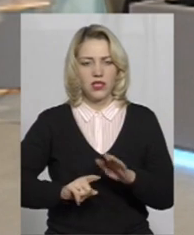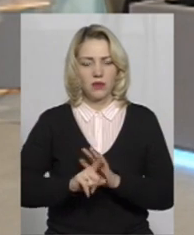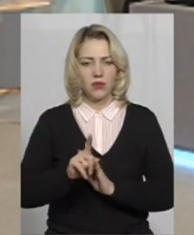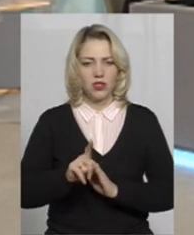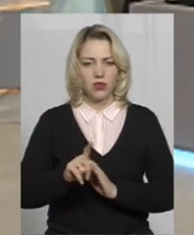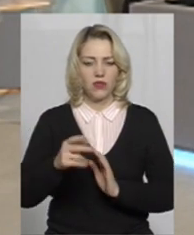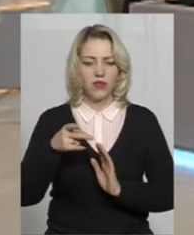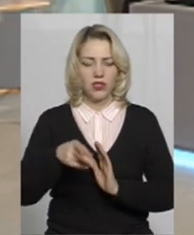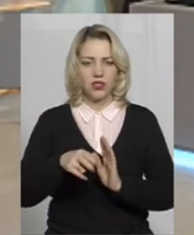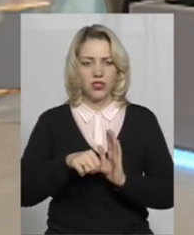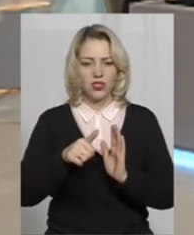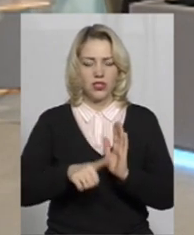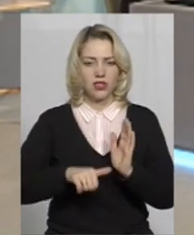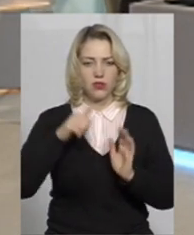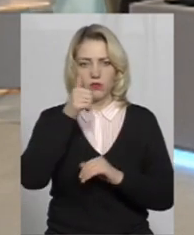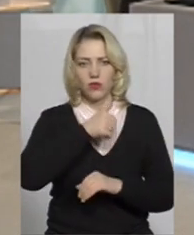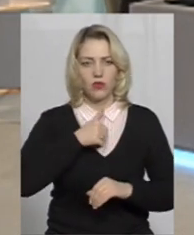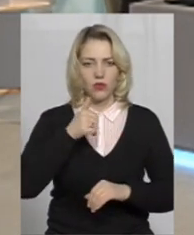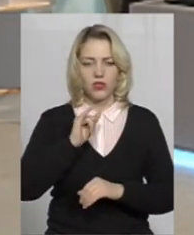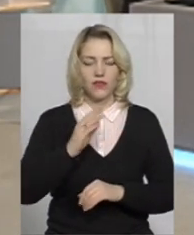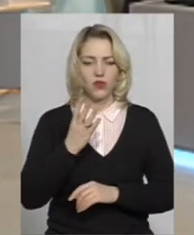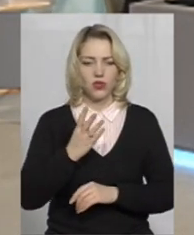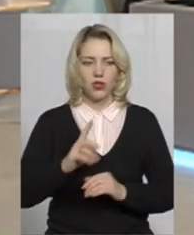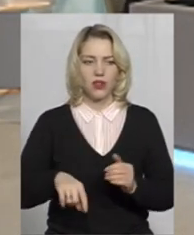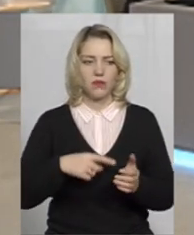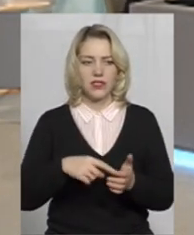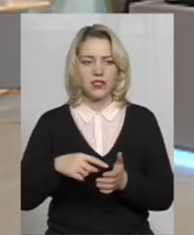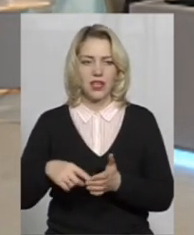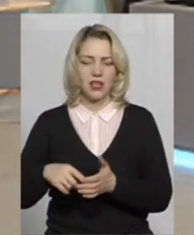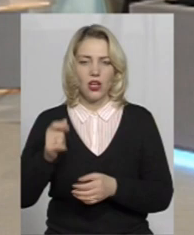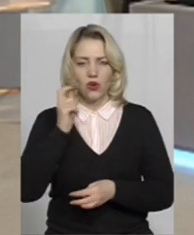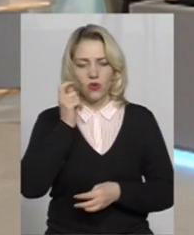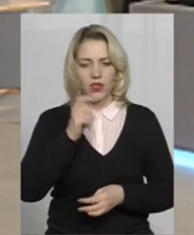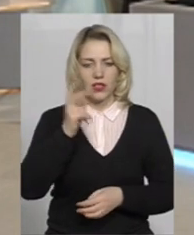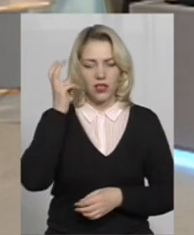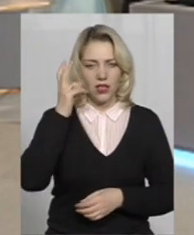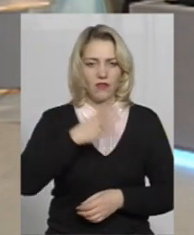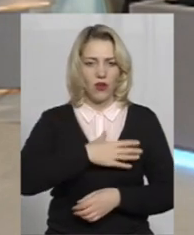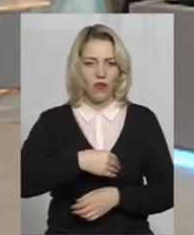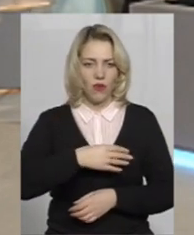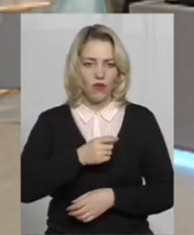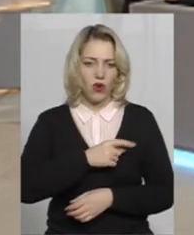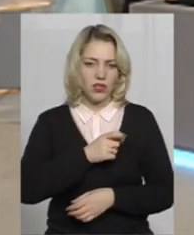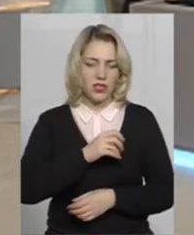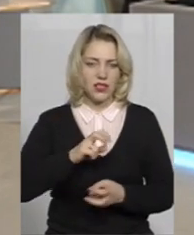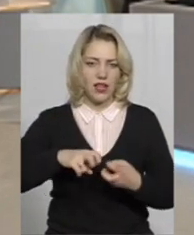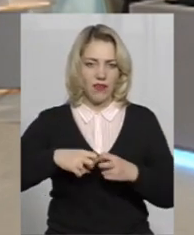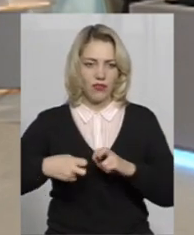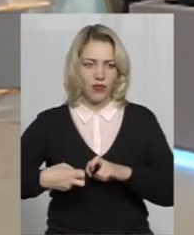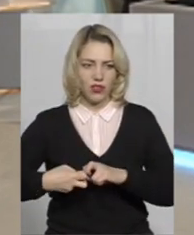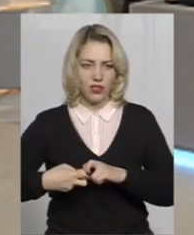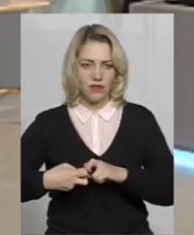ще у 2016 році у чотирьох містах України, Києві, Львові, Одесі та Івано